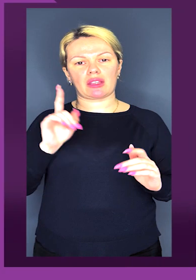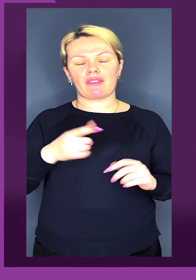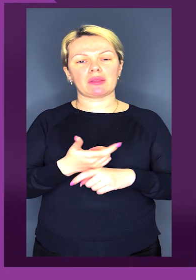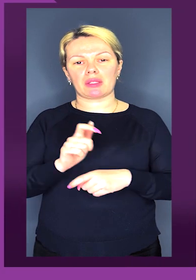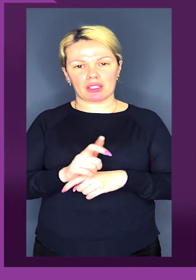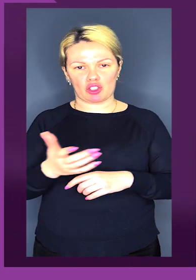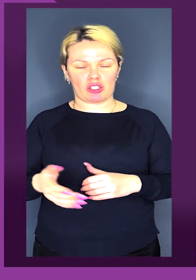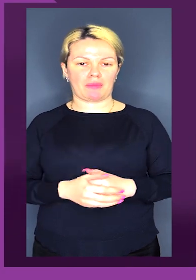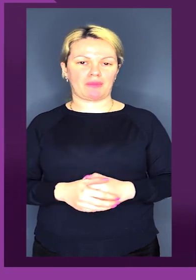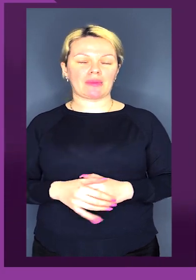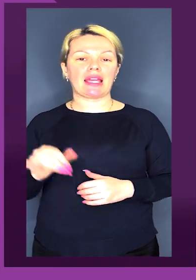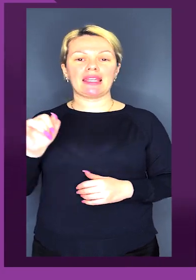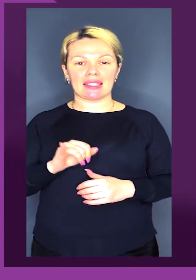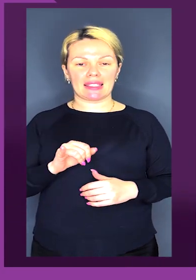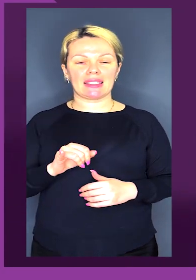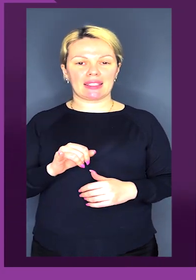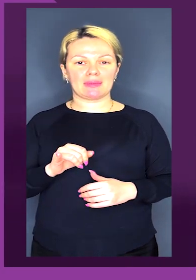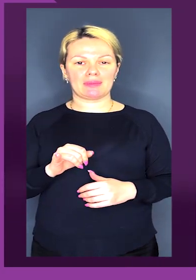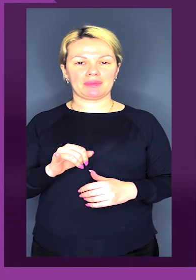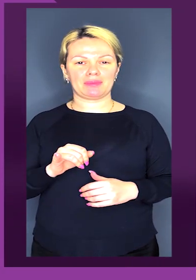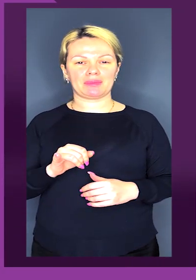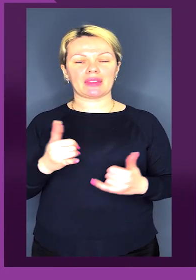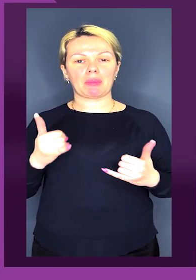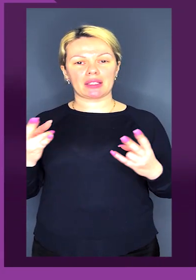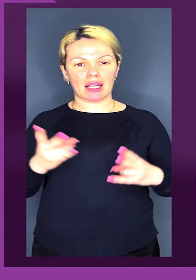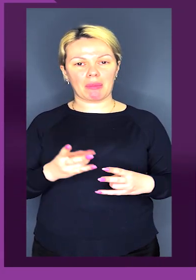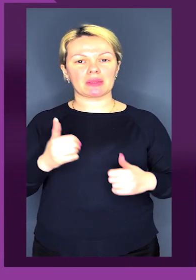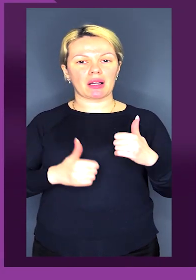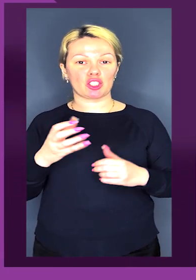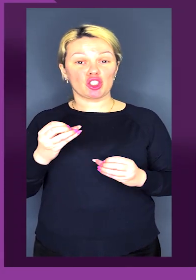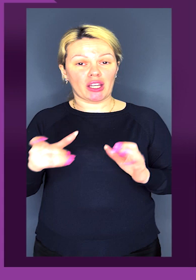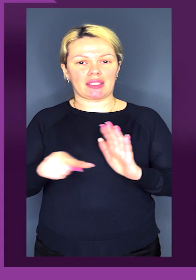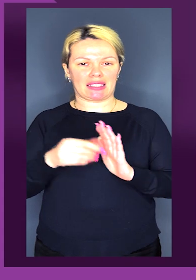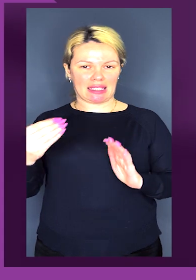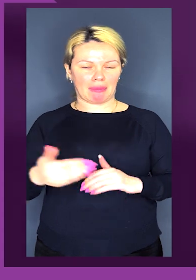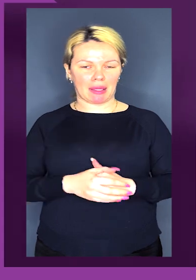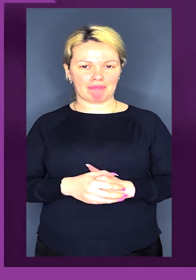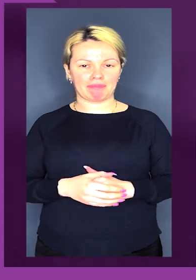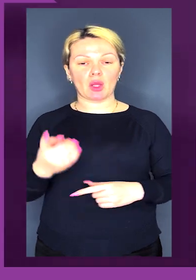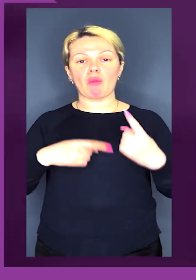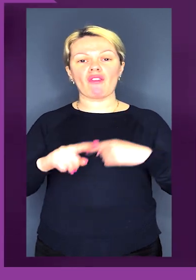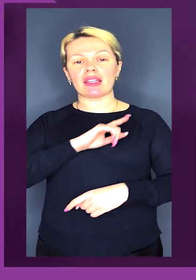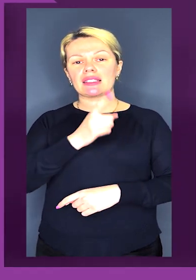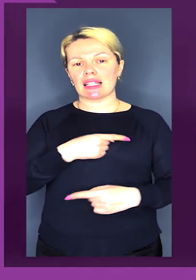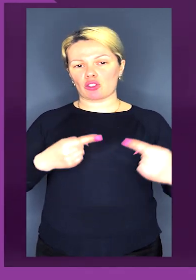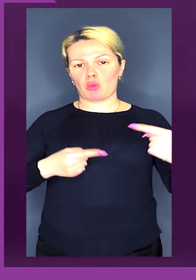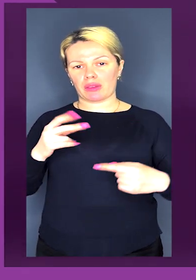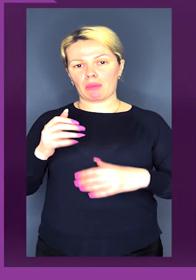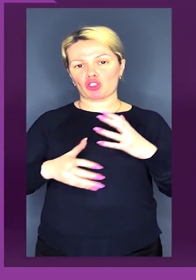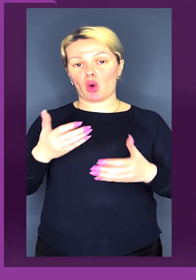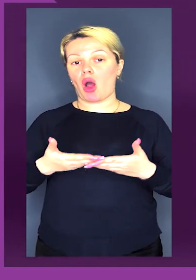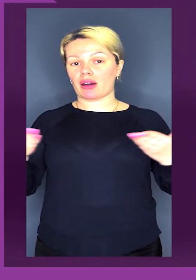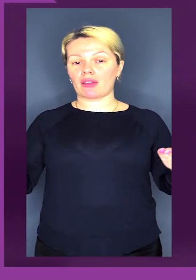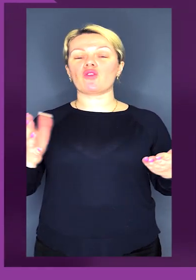можливо, навіть більше. І тепер треба буде згадатися ще із нею. Повернення сильних суперників на